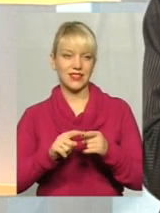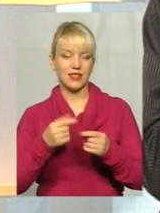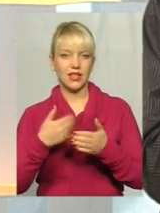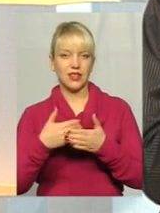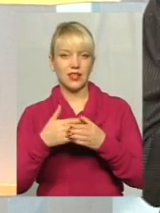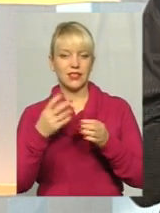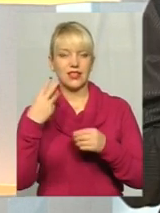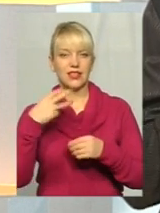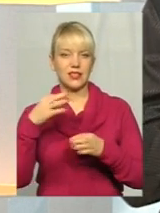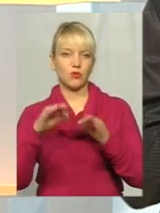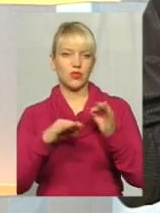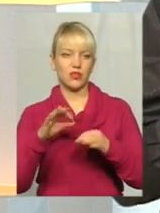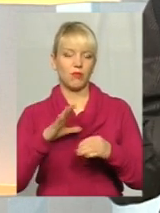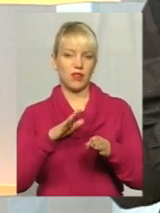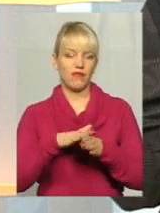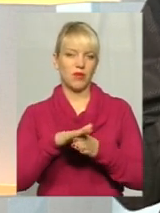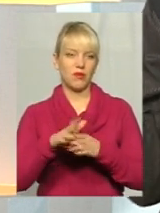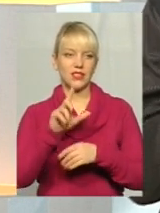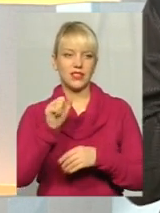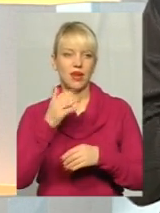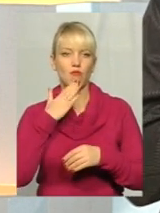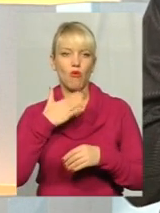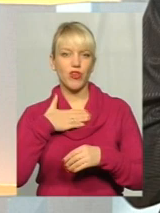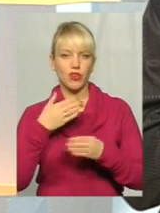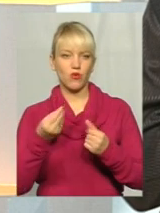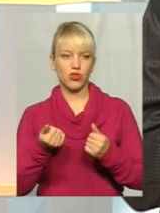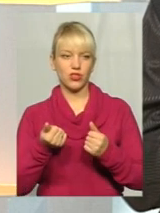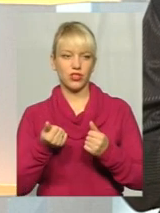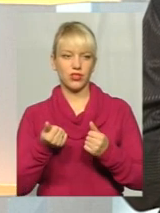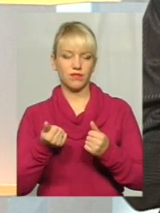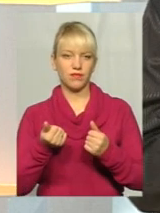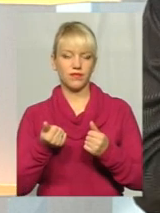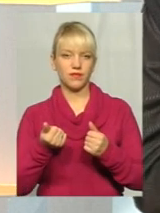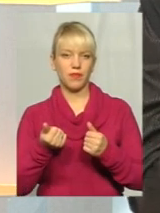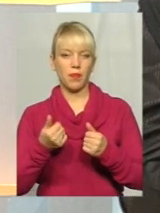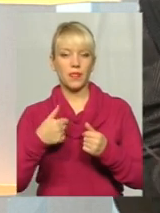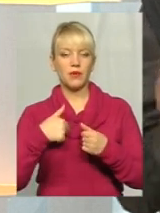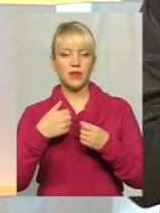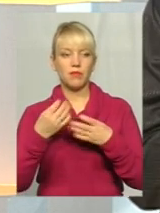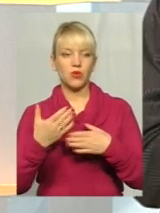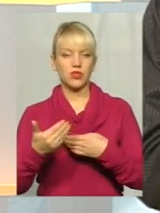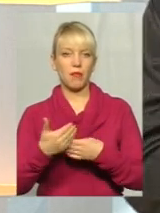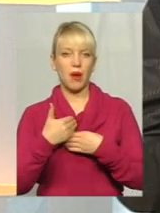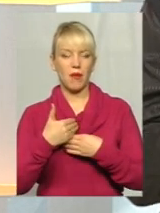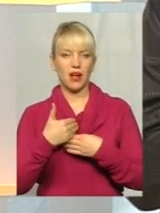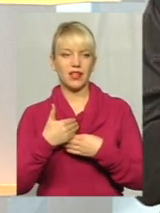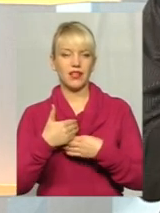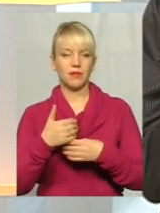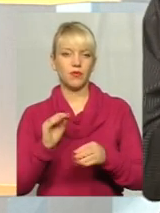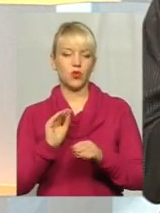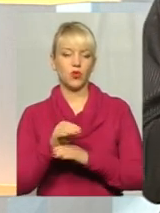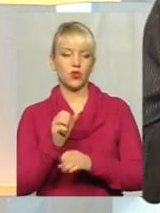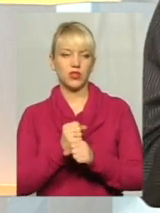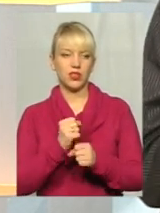процентів 30 тисяч було виконено за мої кошти. Мені просто допомогли доділати